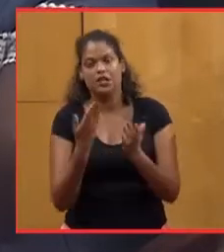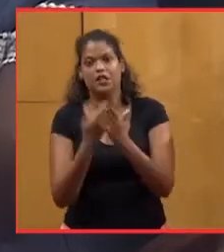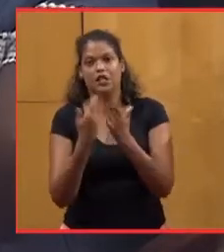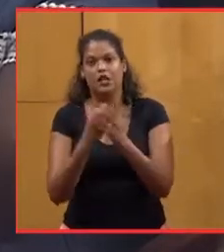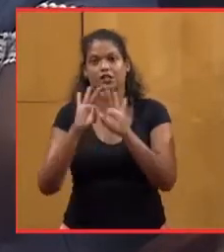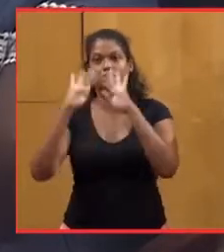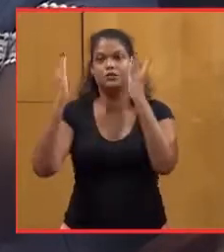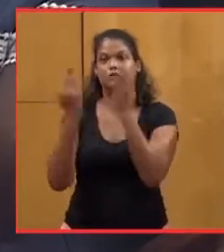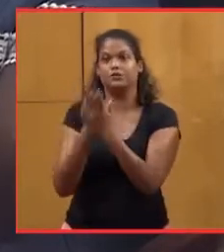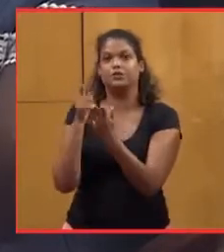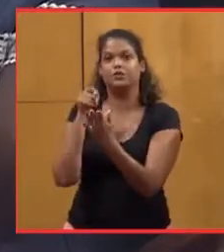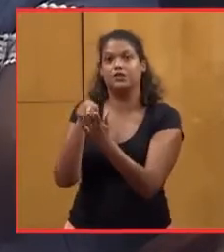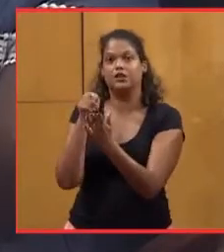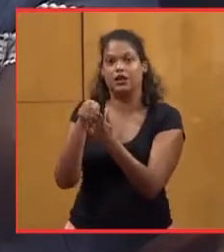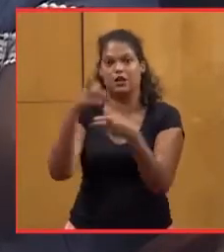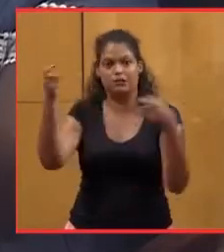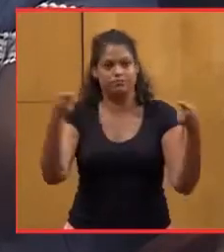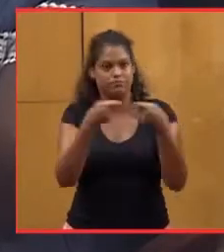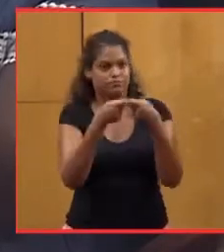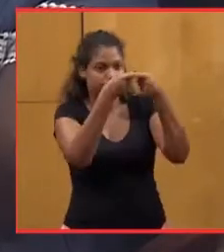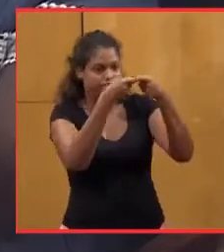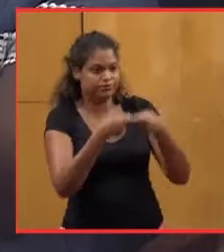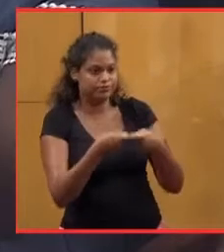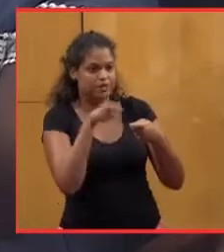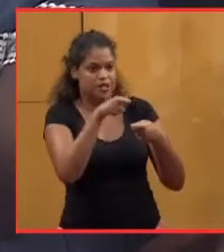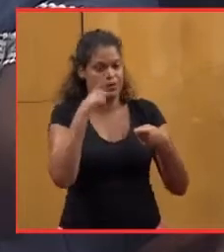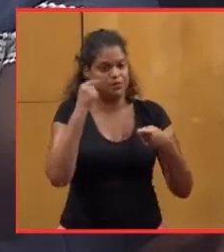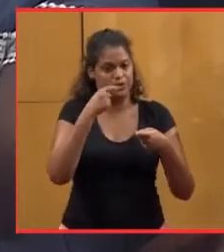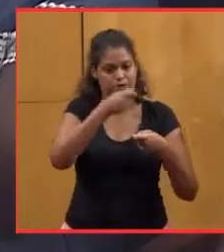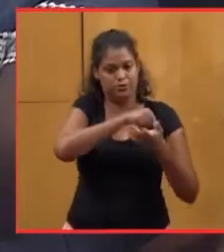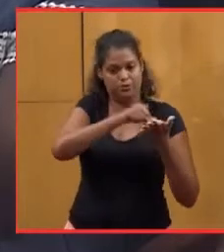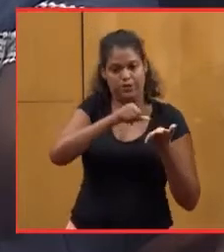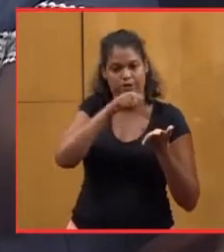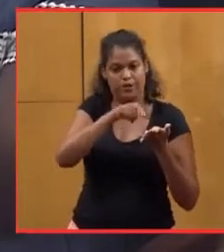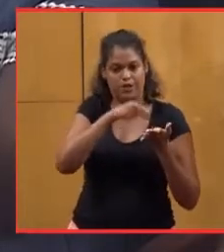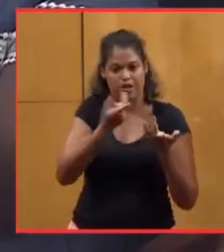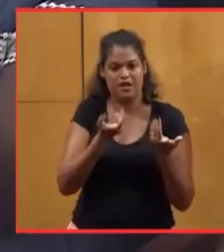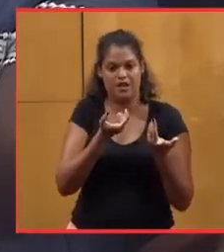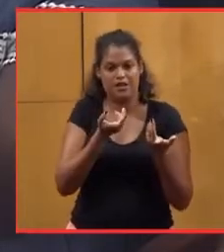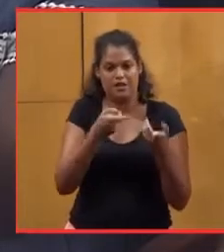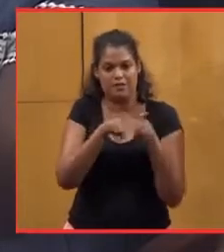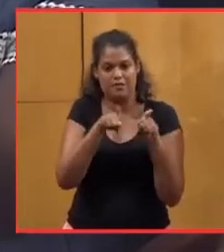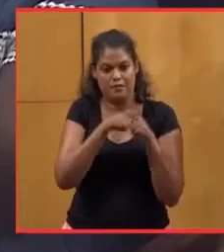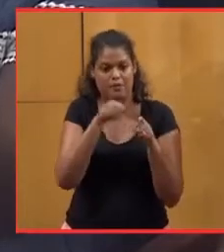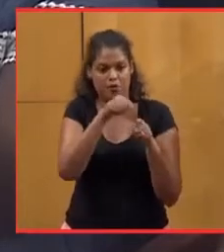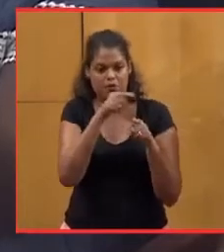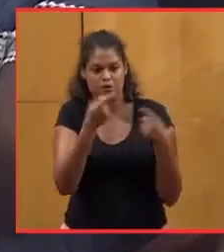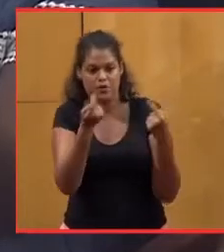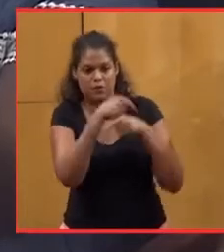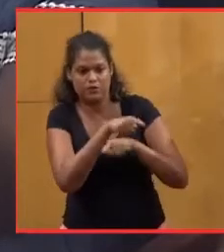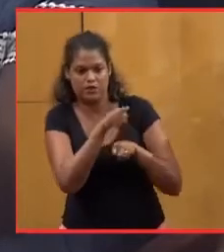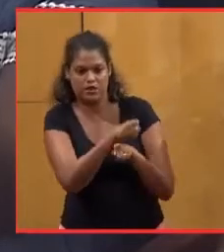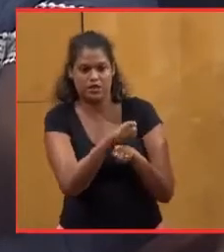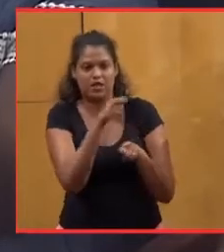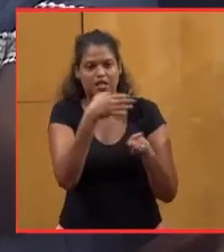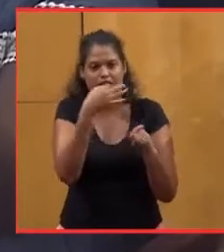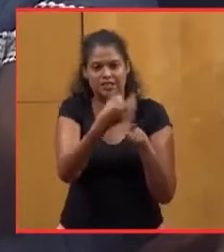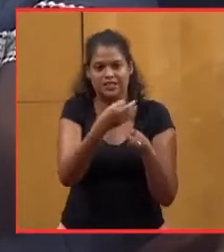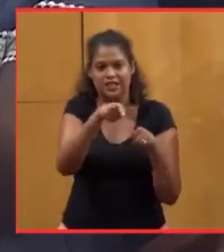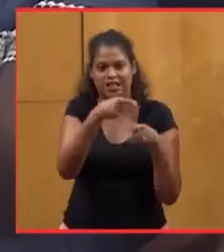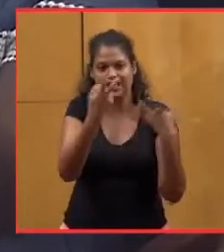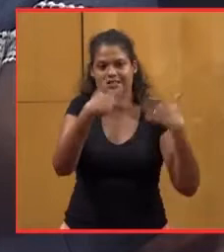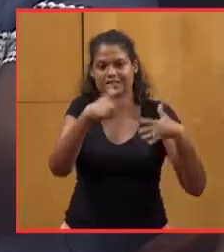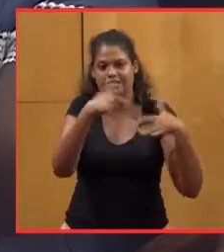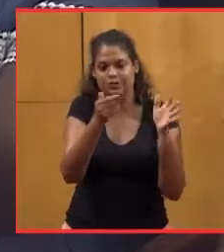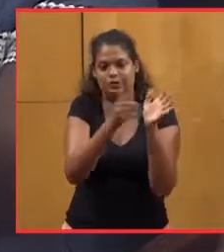montants sont en concordance, puisque le payeur a voulu même, et il a une petite contradiction dans ce qu'il dit, il émet qu'il y a 18 000 titres